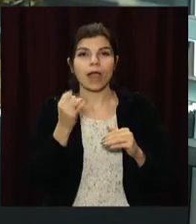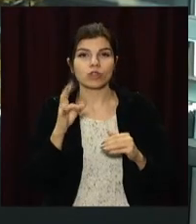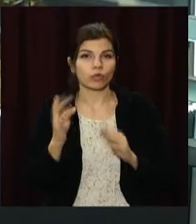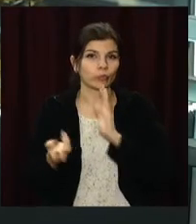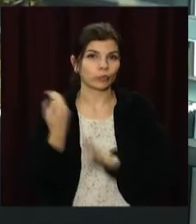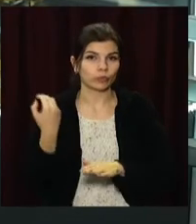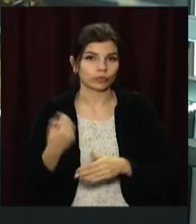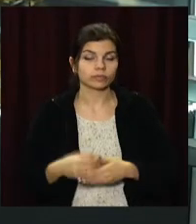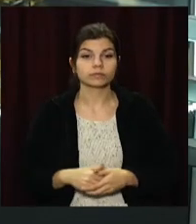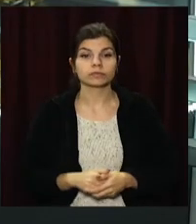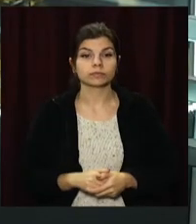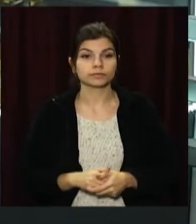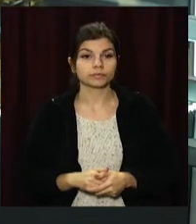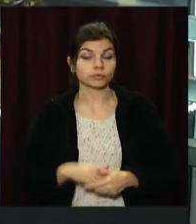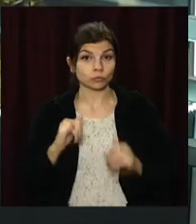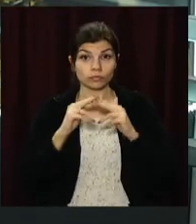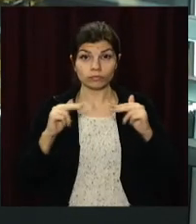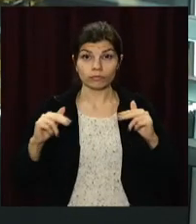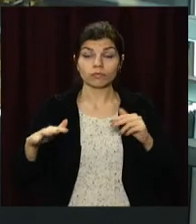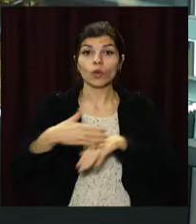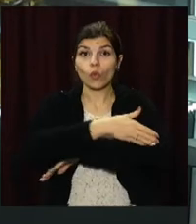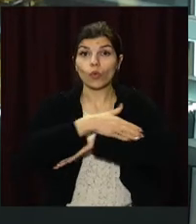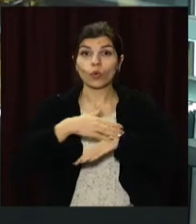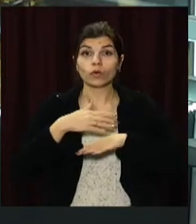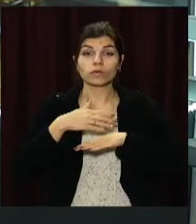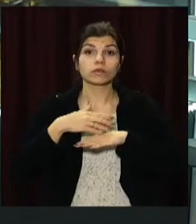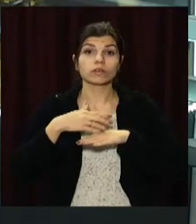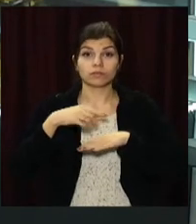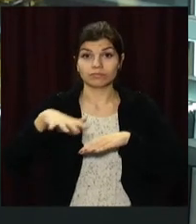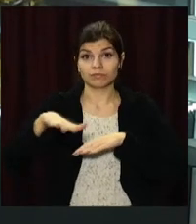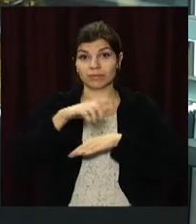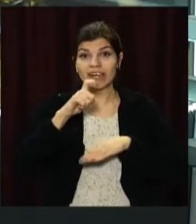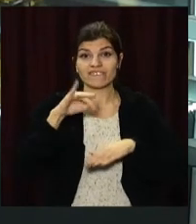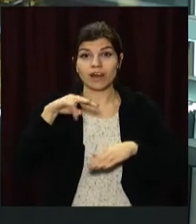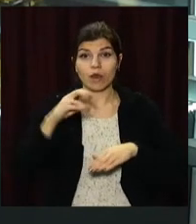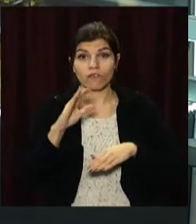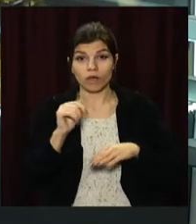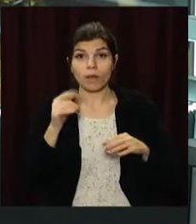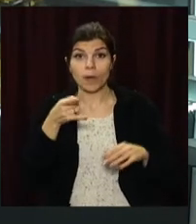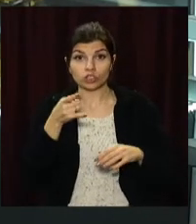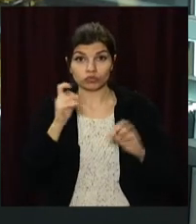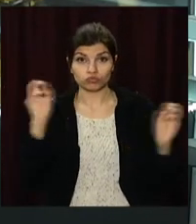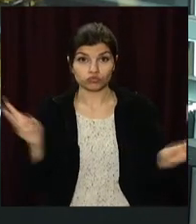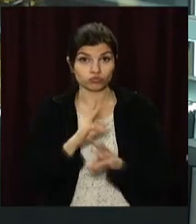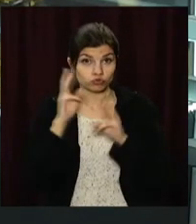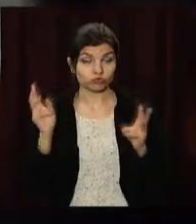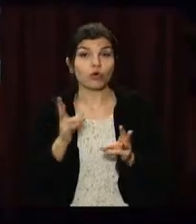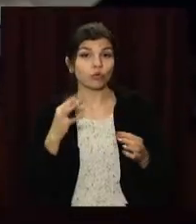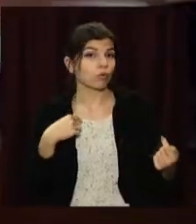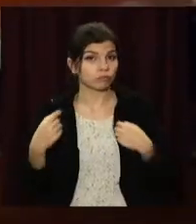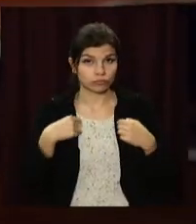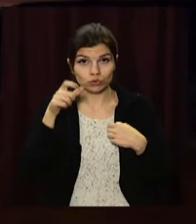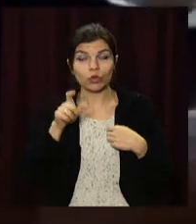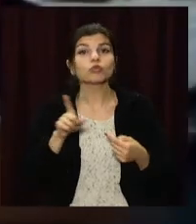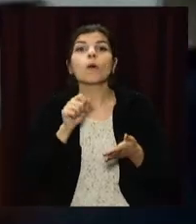Спалахнула прямо під час руху у Дніпрі на вулиці Хвильового. Загорілася вантажівка. Загиблих немає, однак постраждав водій.